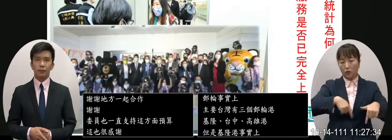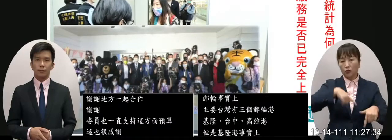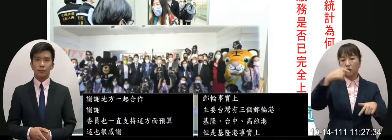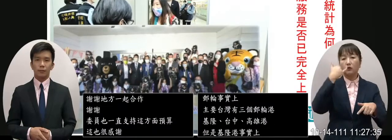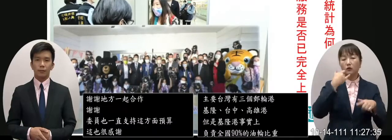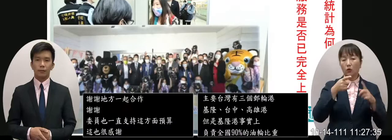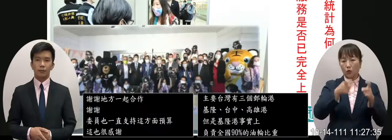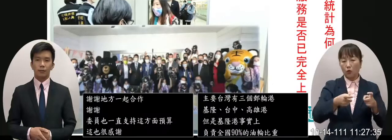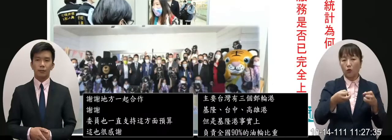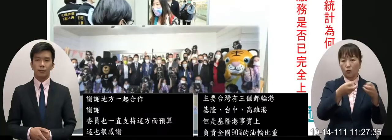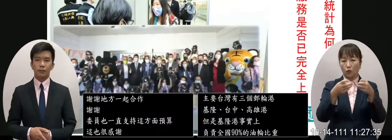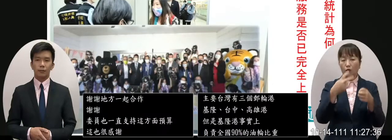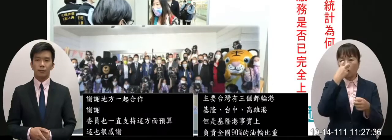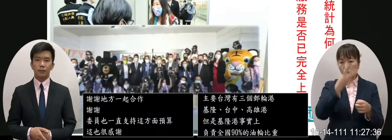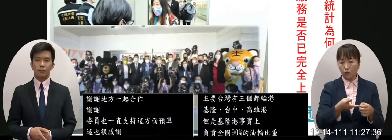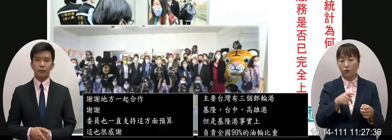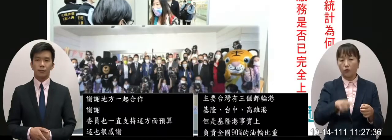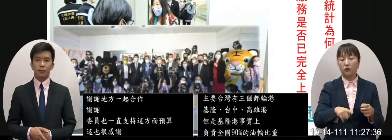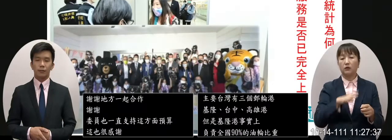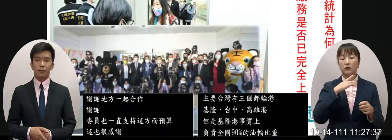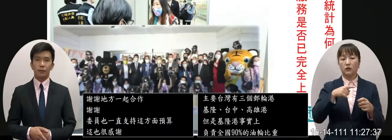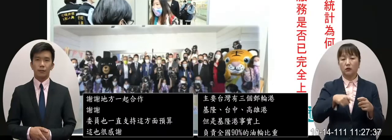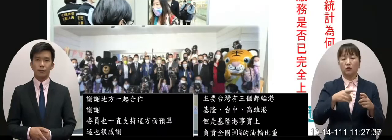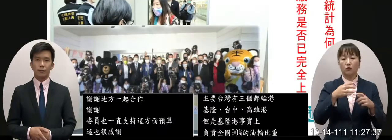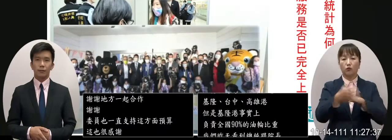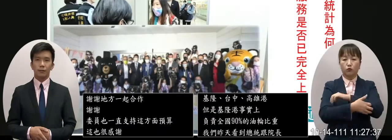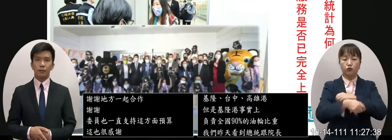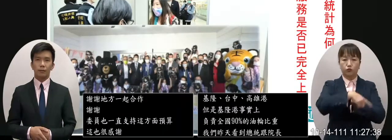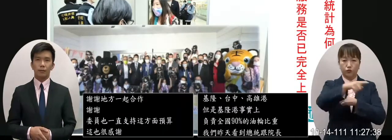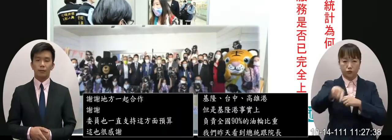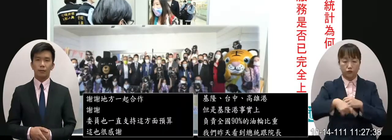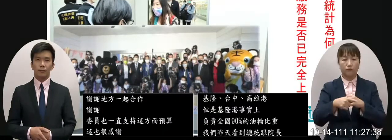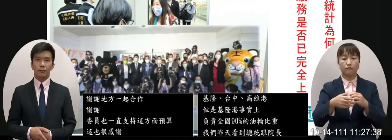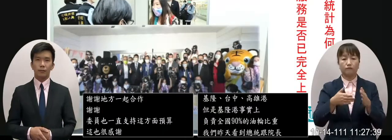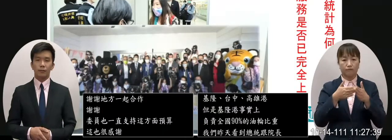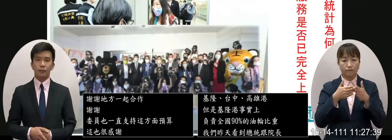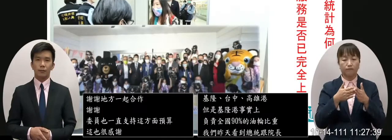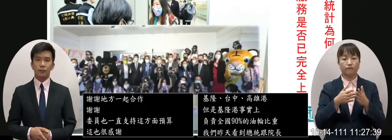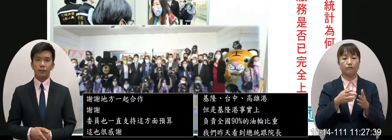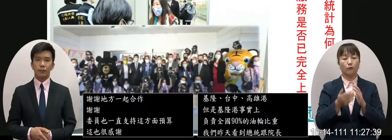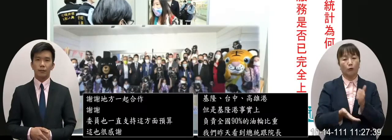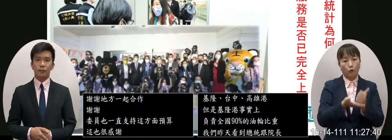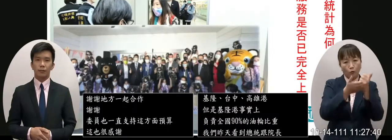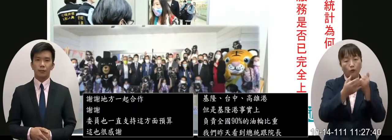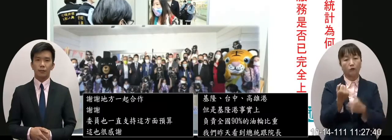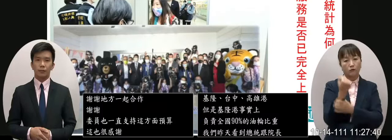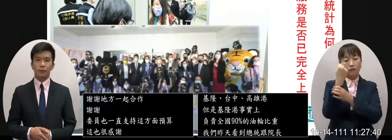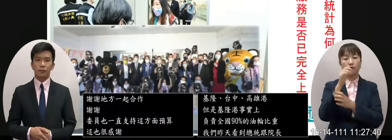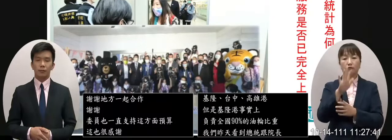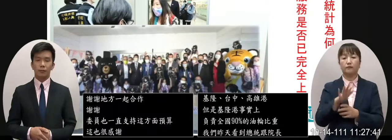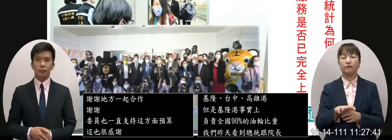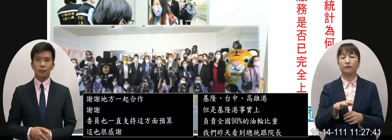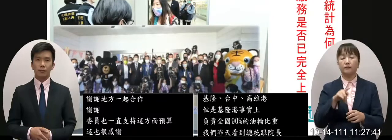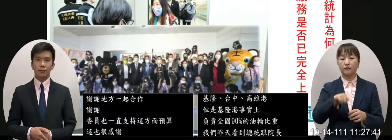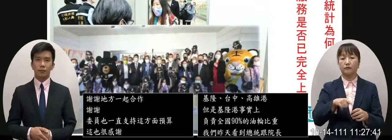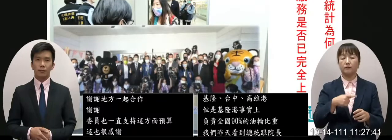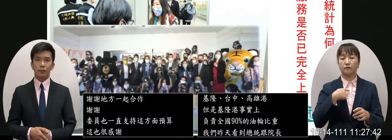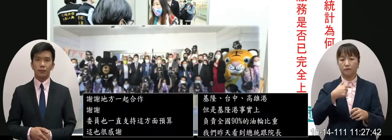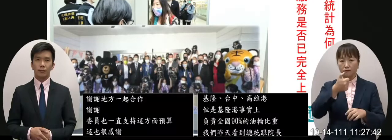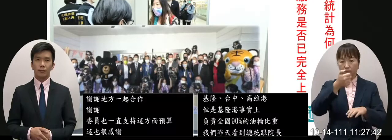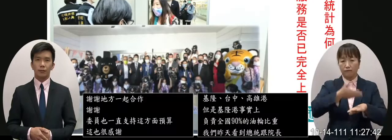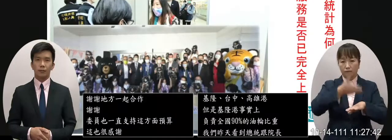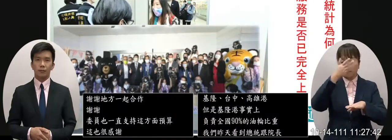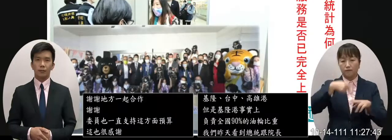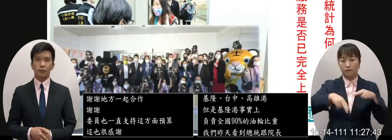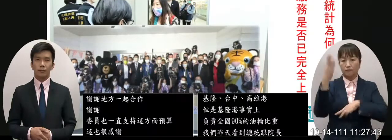島那我相信對於整個我們第一線的同仁來講都是非常大的一個鼓勵跟支持所以市應在這邊也非常的